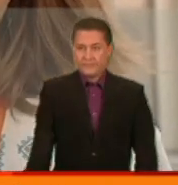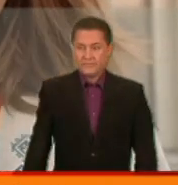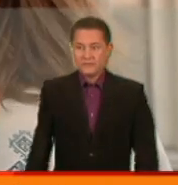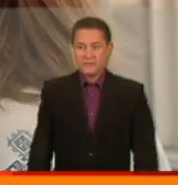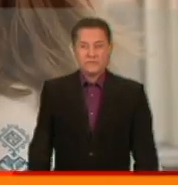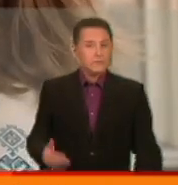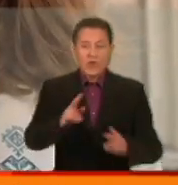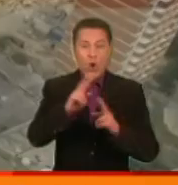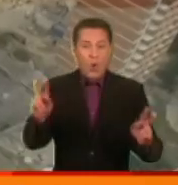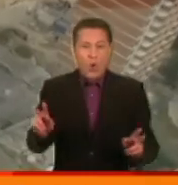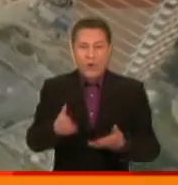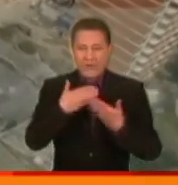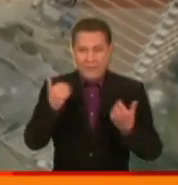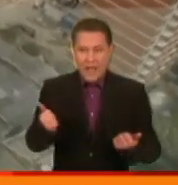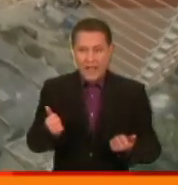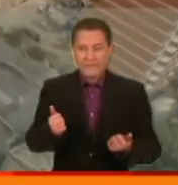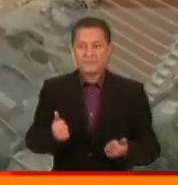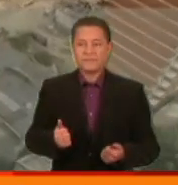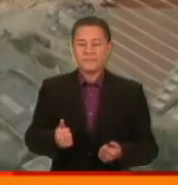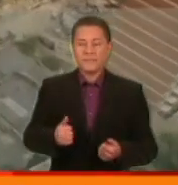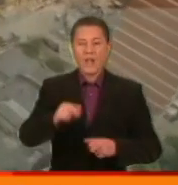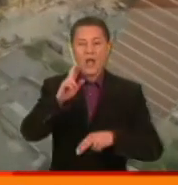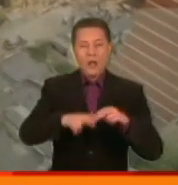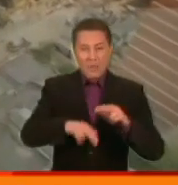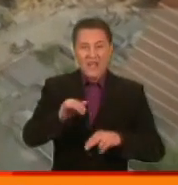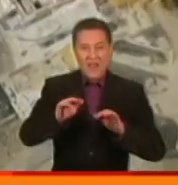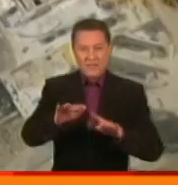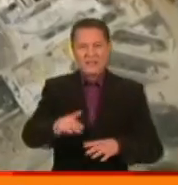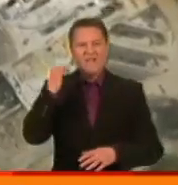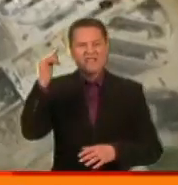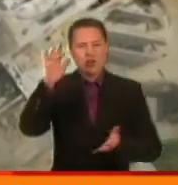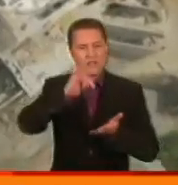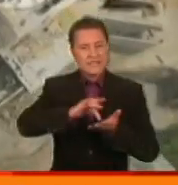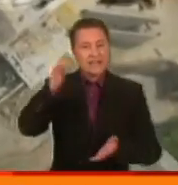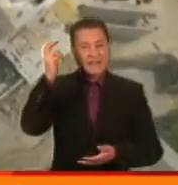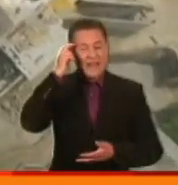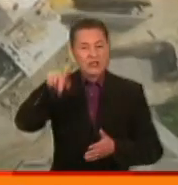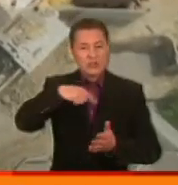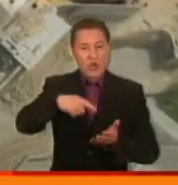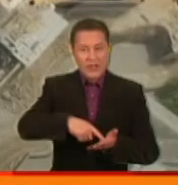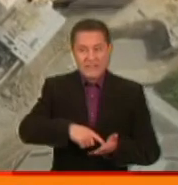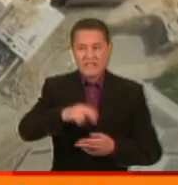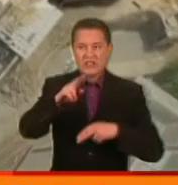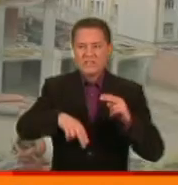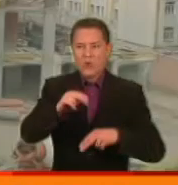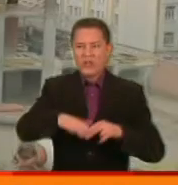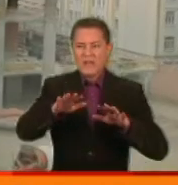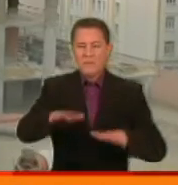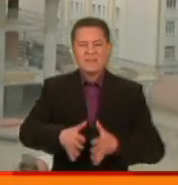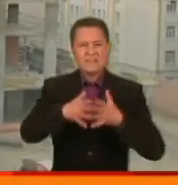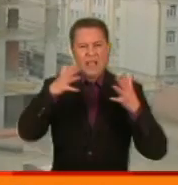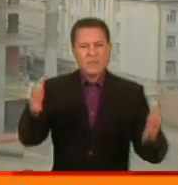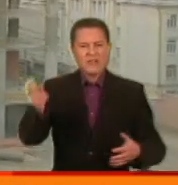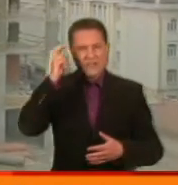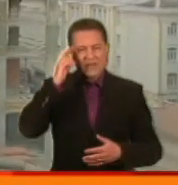Нікого немає. Розшукувана нами компанія веде забудову в історичному центрі столиці. Зводить на місці найбільшого колись у Києві